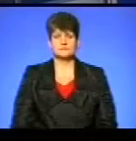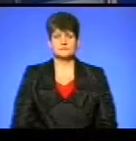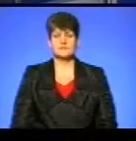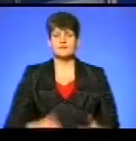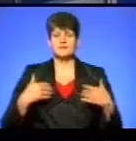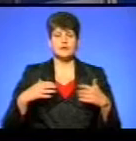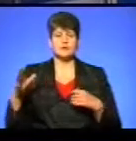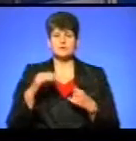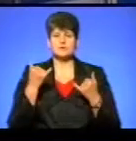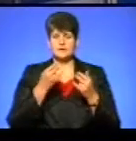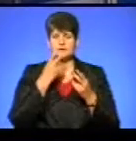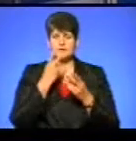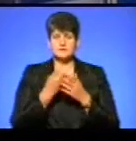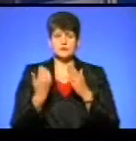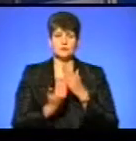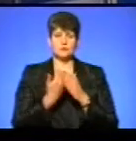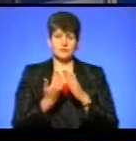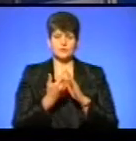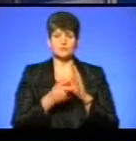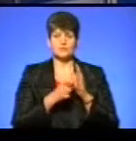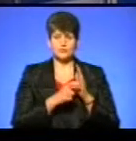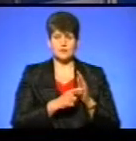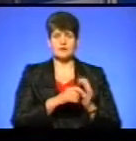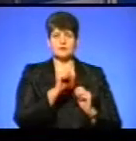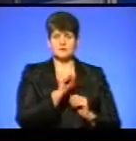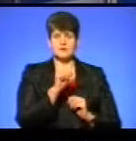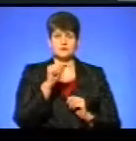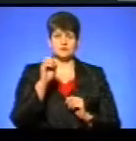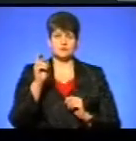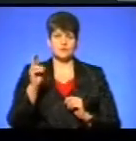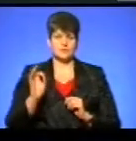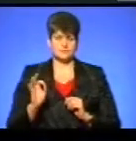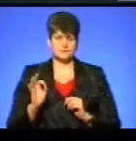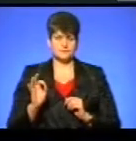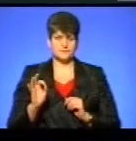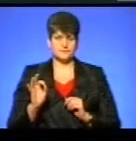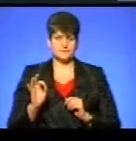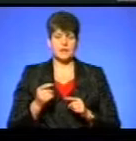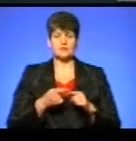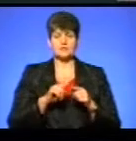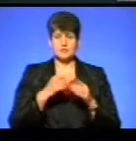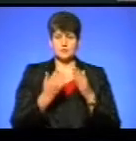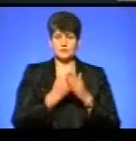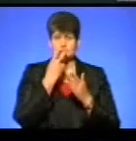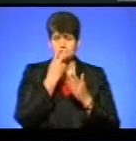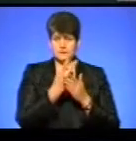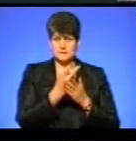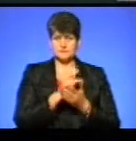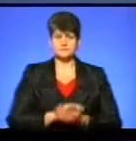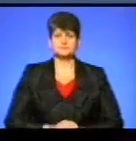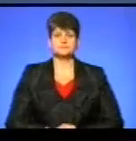Вітаю усіх, хто зараз з нами. Ви дивитесь новини у студії Анастасія Чечко. І у цьому випуску дивіться про таке.